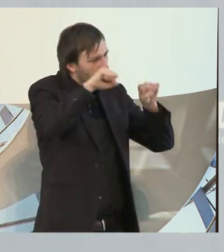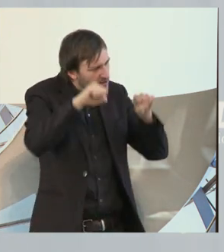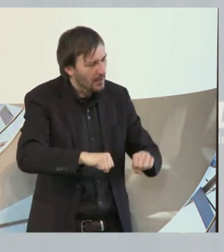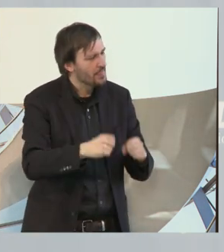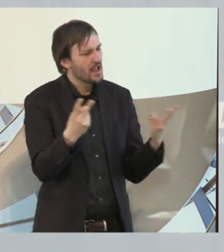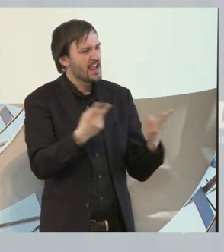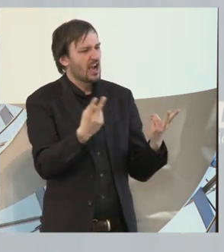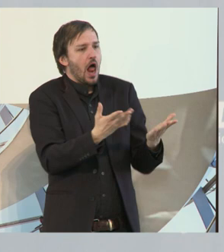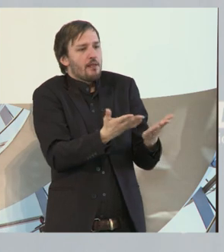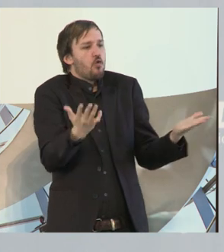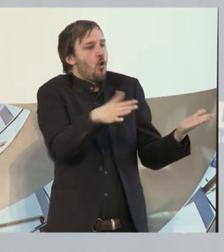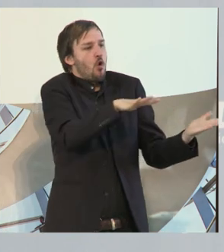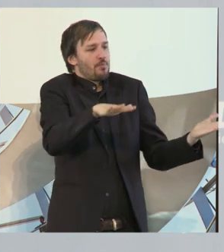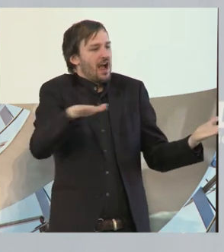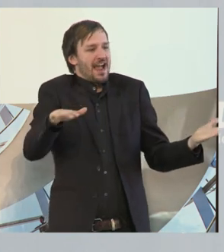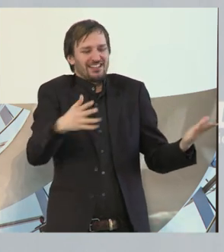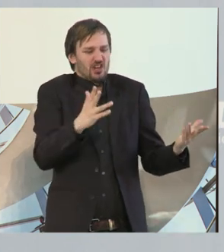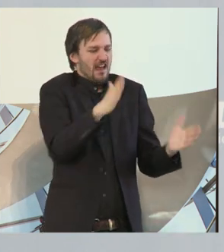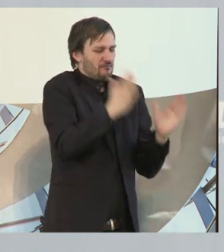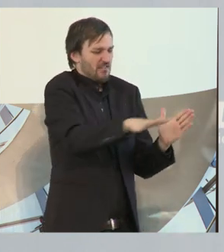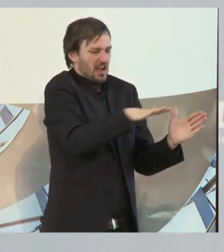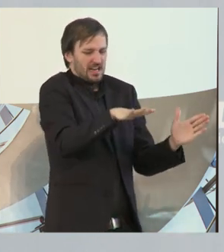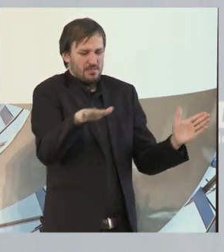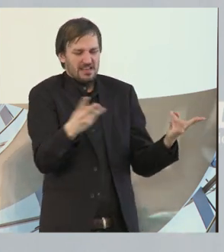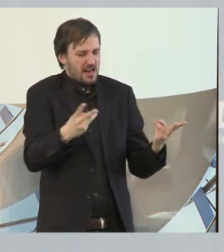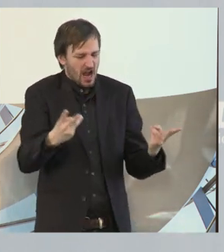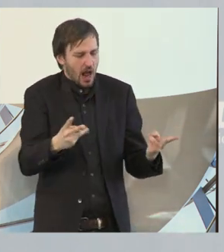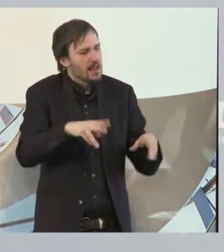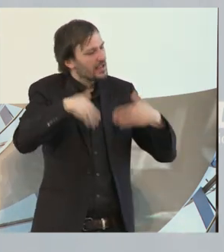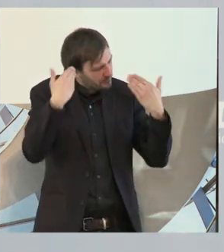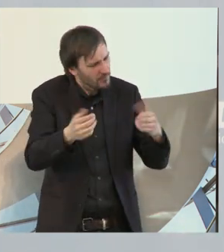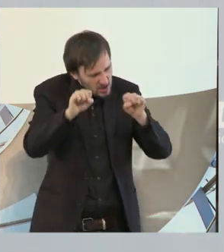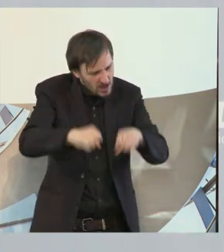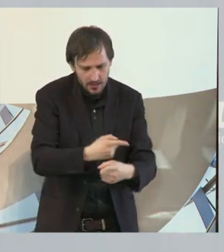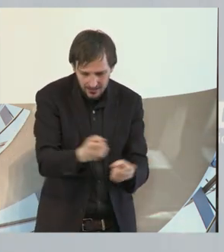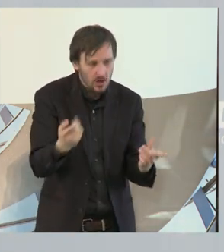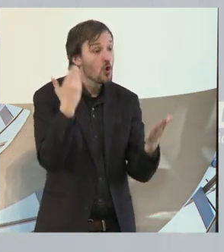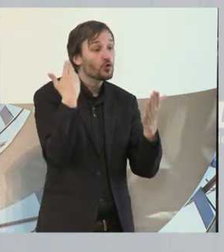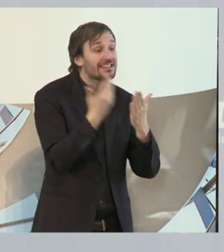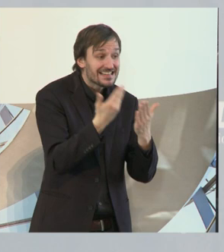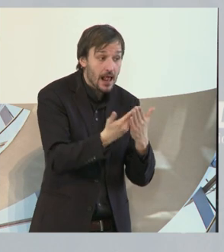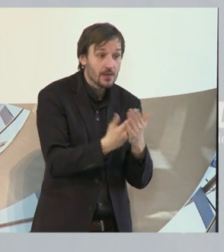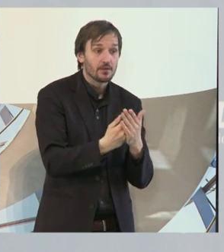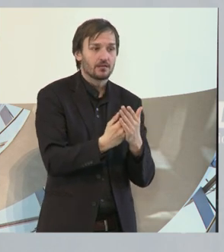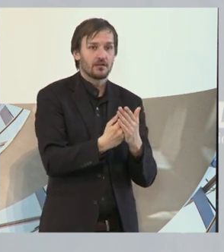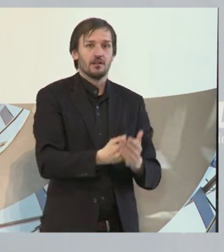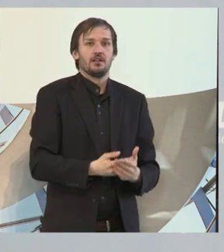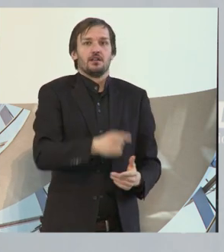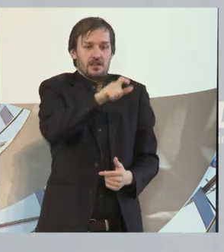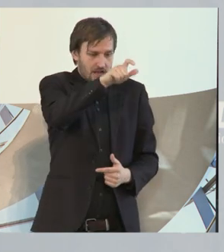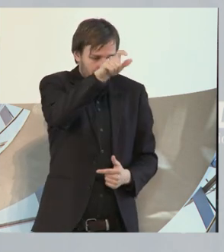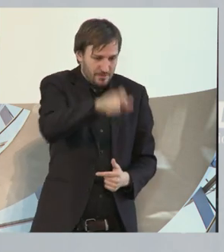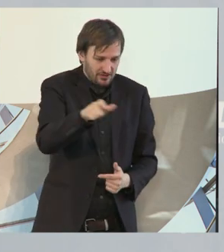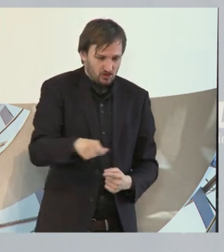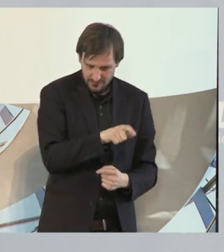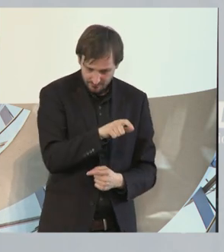in welchem Fachgebiet auch immer. Und deshalb müssen wir uns, wenn wir den Menschen den Weg